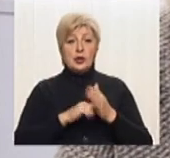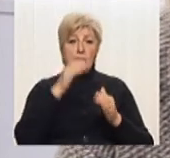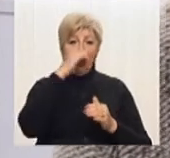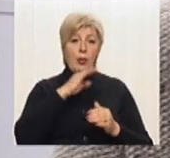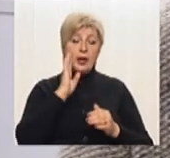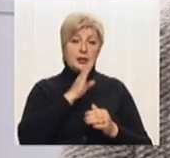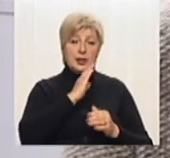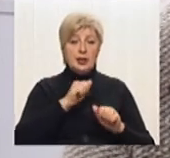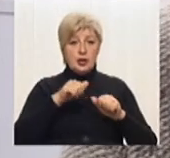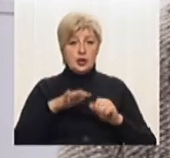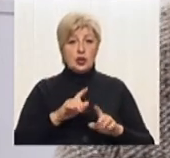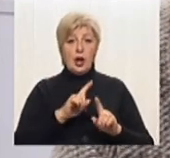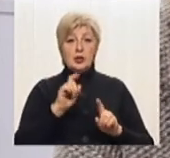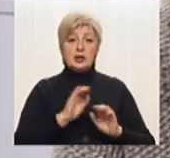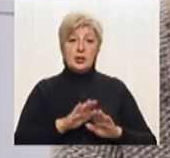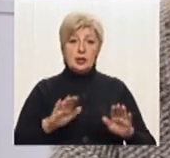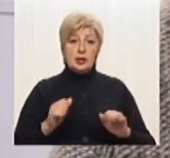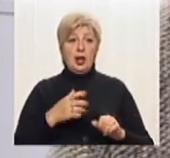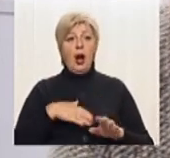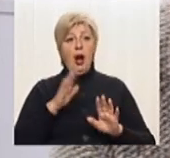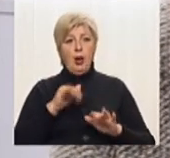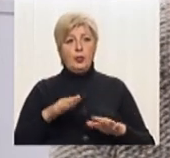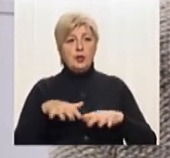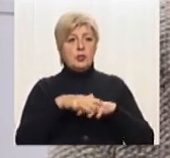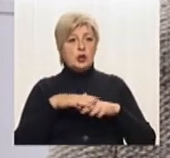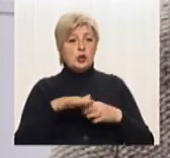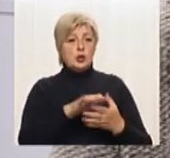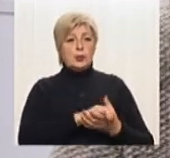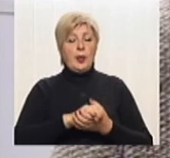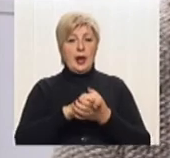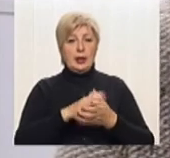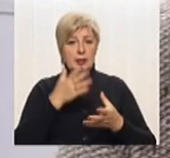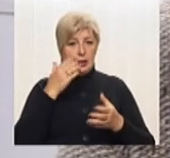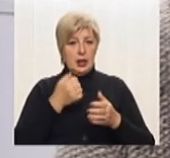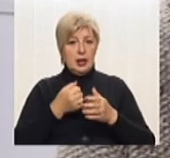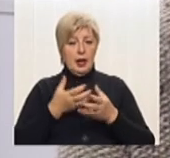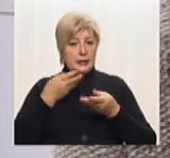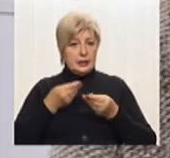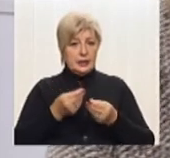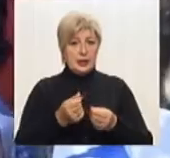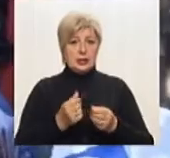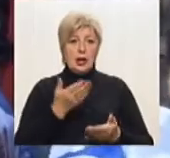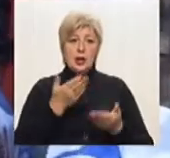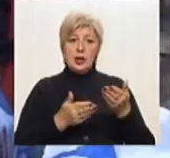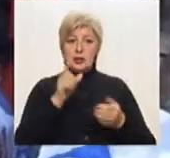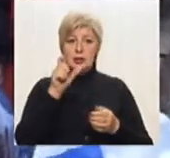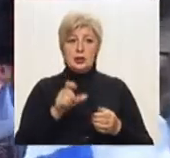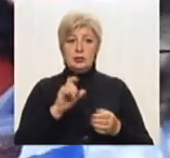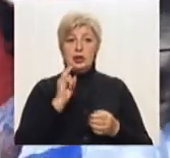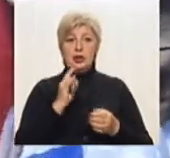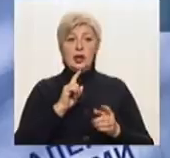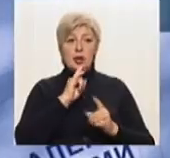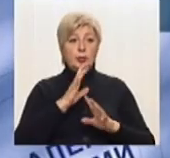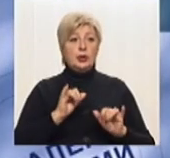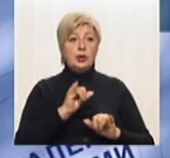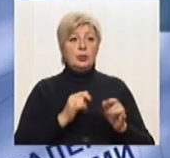причина – це суспільний тиск. Дитина, яка закінчила школу, якщо вона нікуди не буде вступати, її ж просто не зрозуміють в суспільстві.